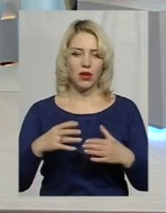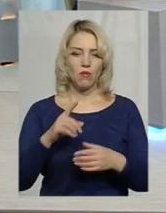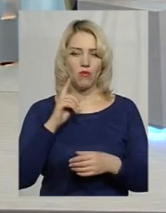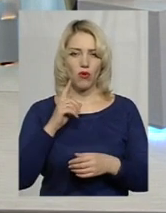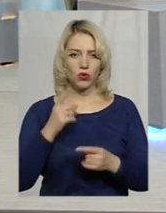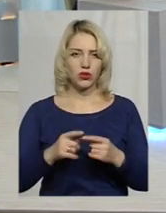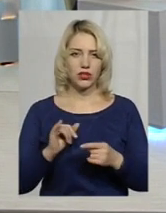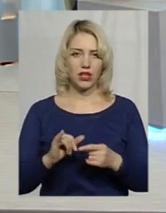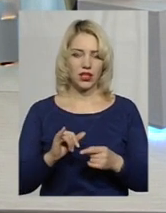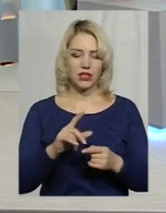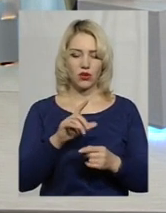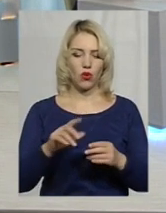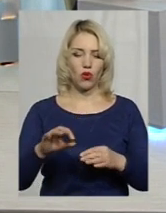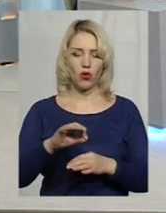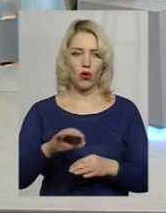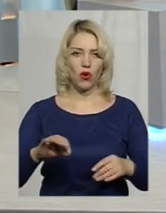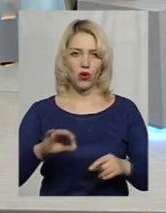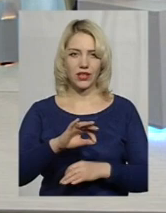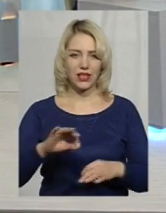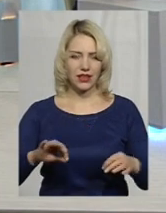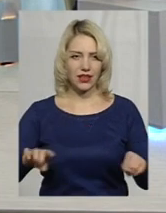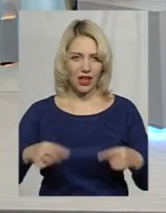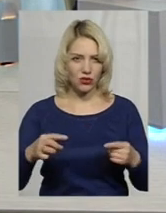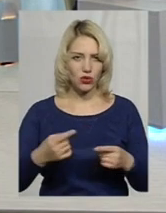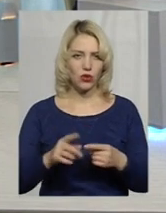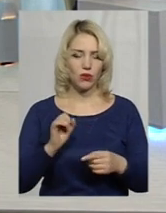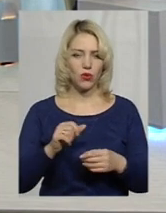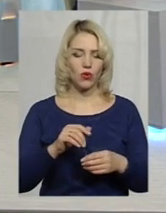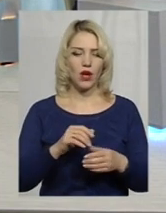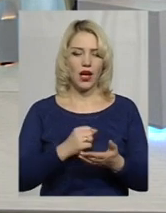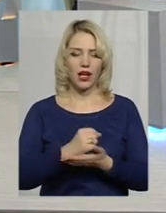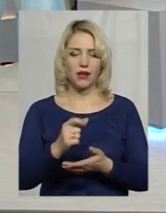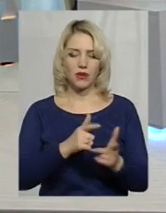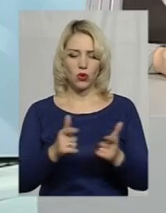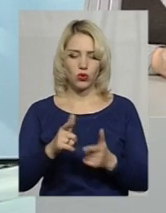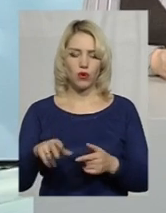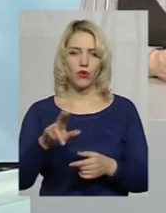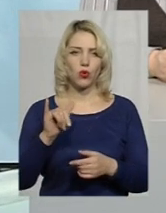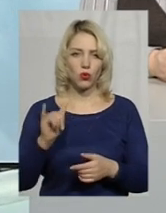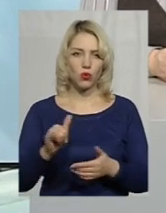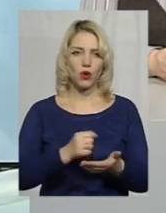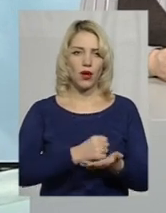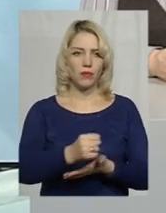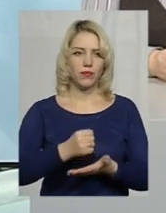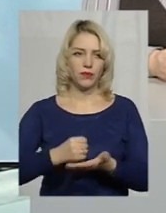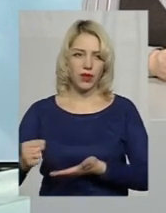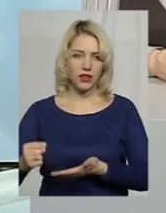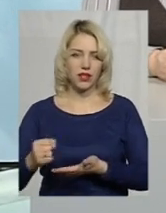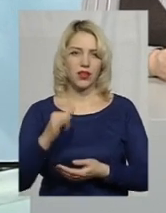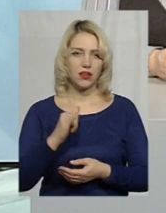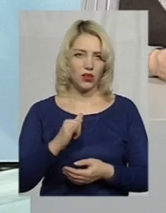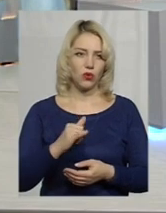за програмою підготовки кандидатів у патронатній вихователі Наталію Мельник. Мої вітання.